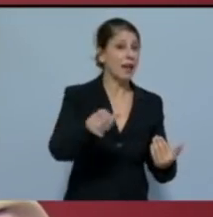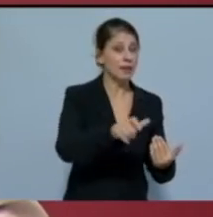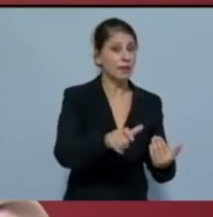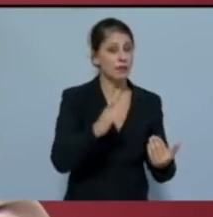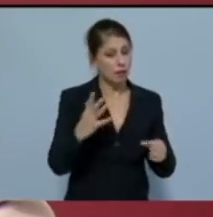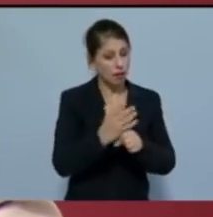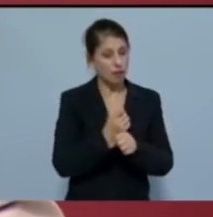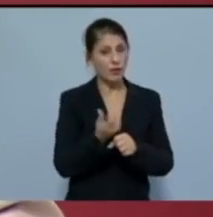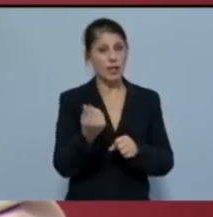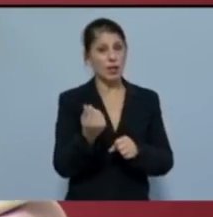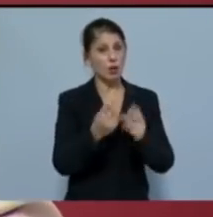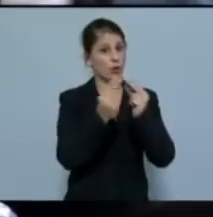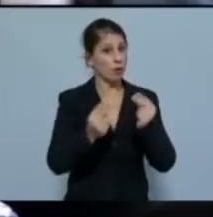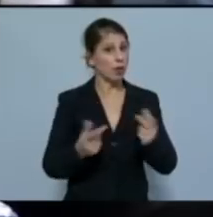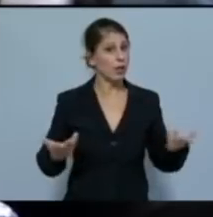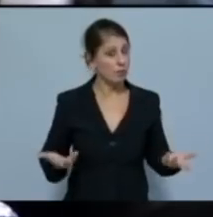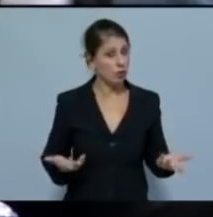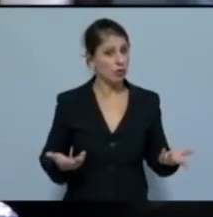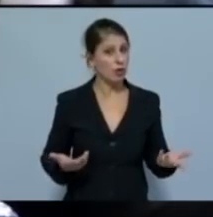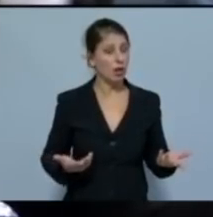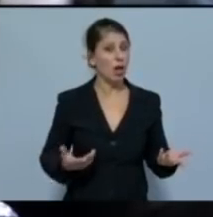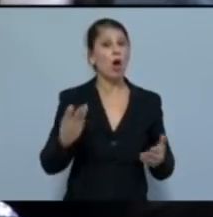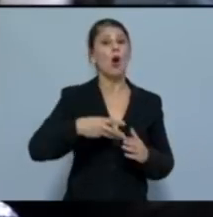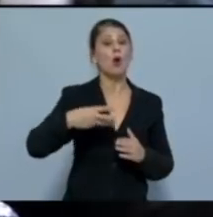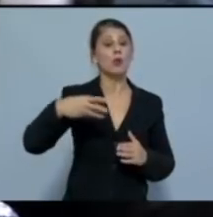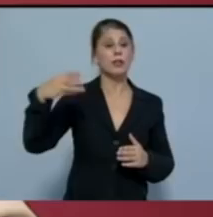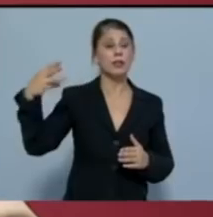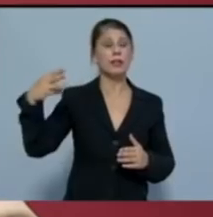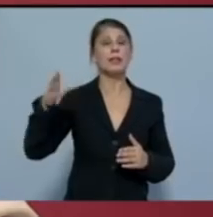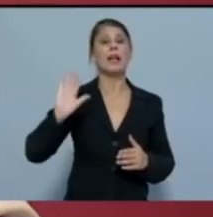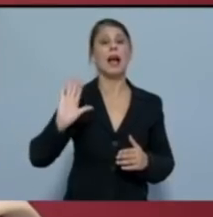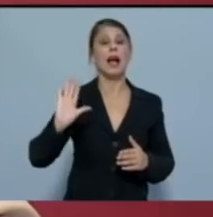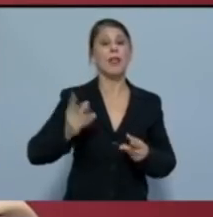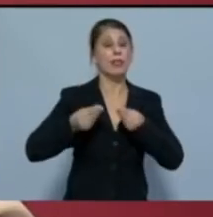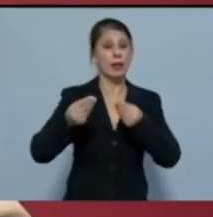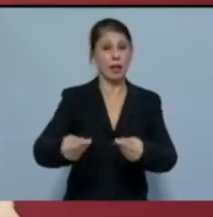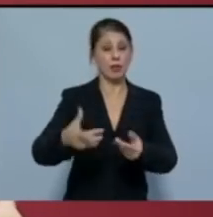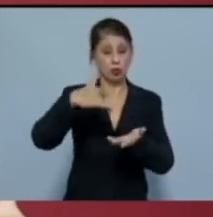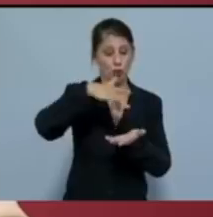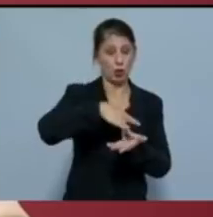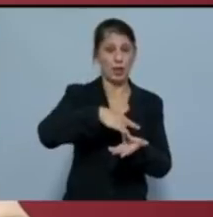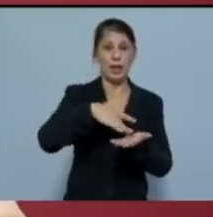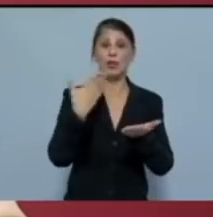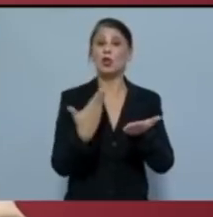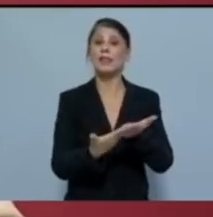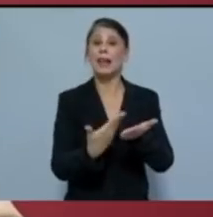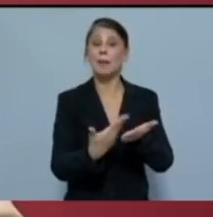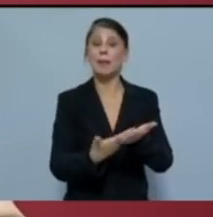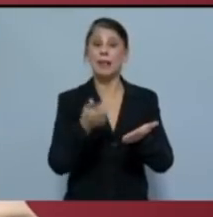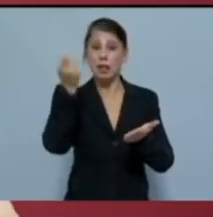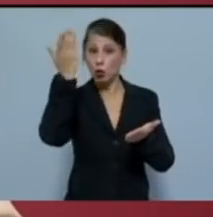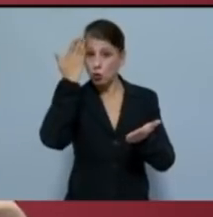οικονομικής αποδοτικότητας. Ο ΣΥΡΙΖΑ δεν ανέθεσε στο κέντρο τεκμηρίωσης και